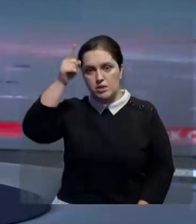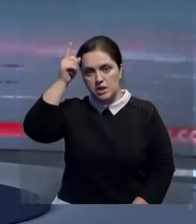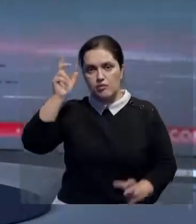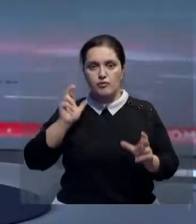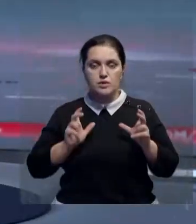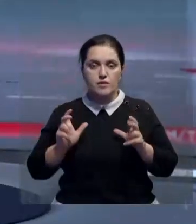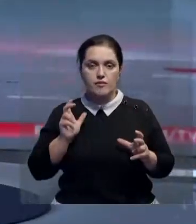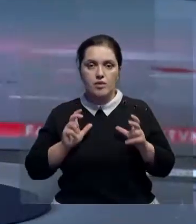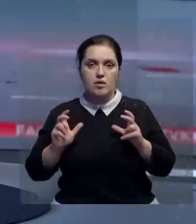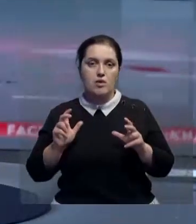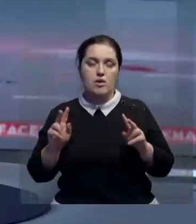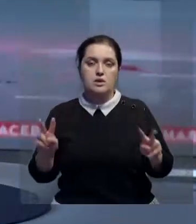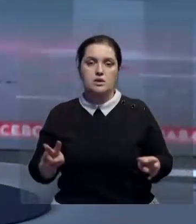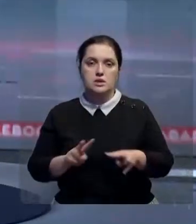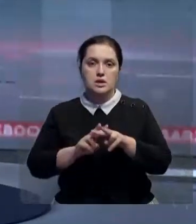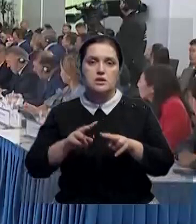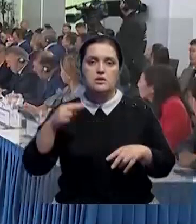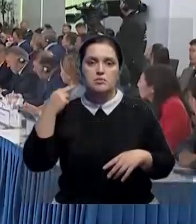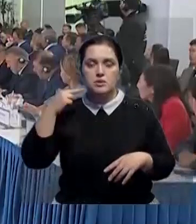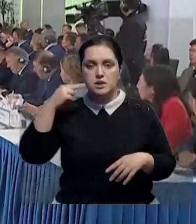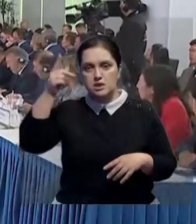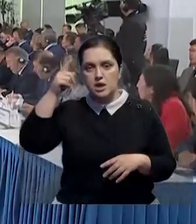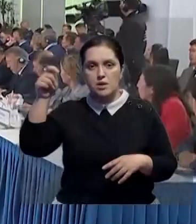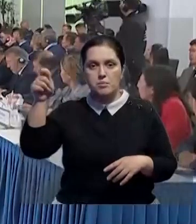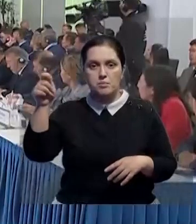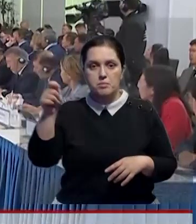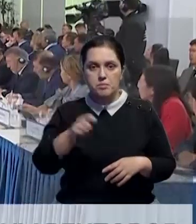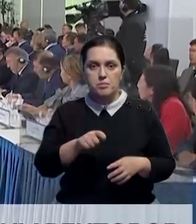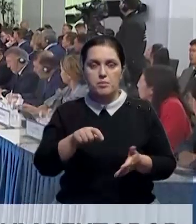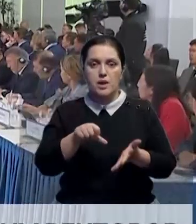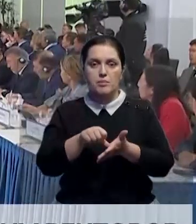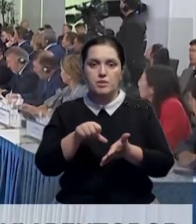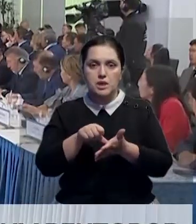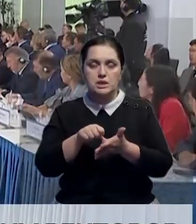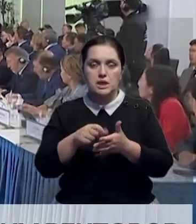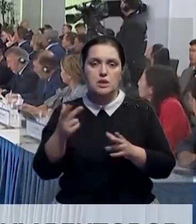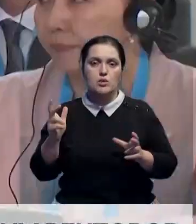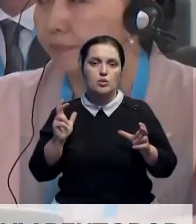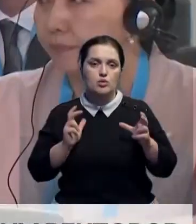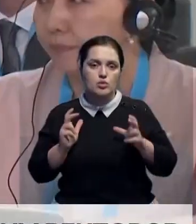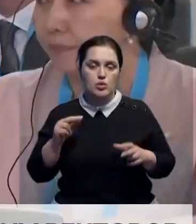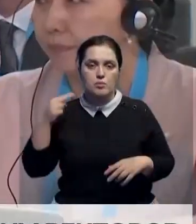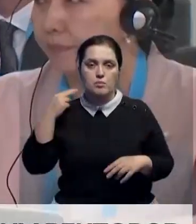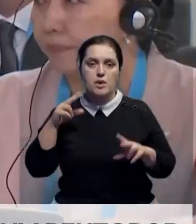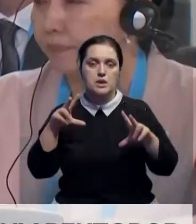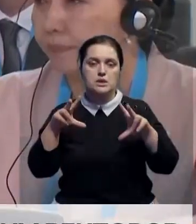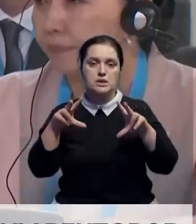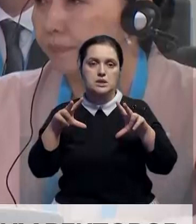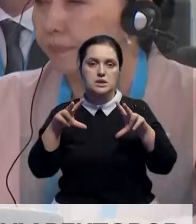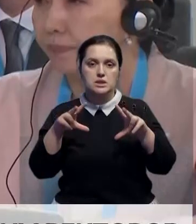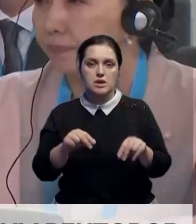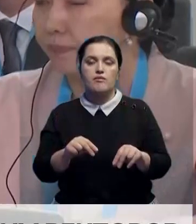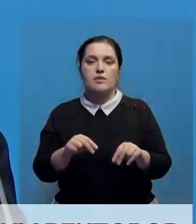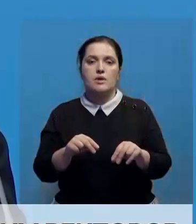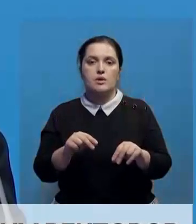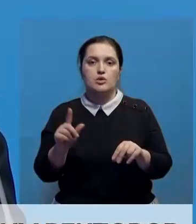-германских вузов. В нашу столицу вместе с президентом Германии прибыл ряд представителей немецких университетов.